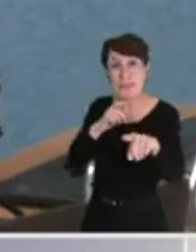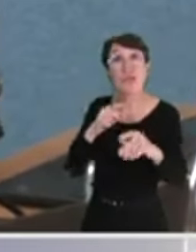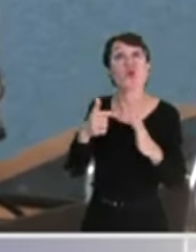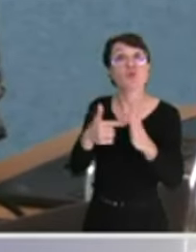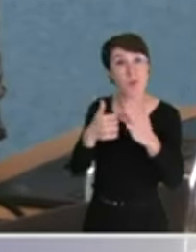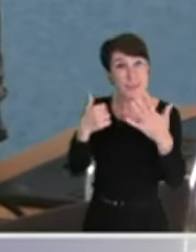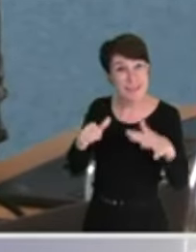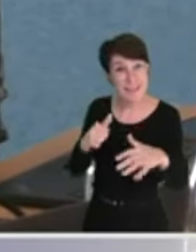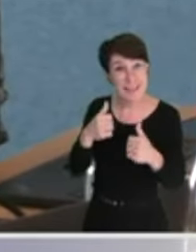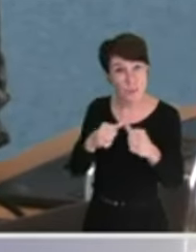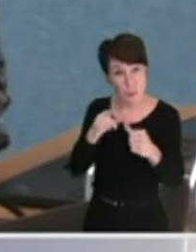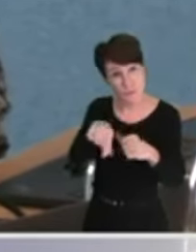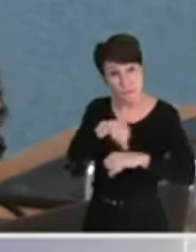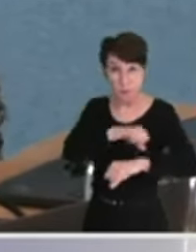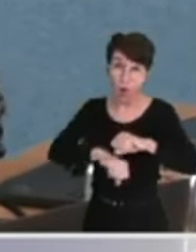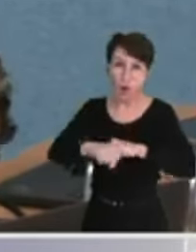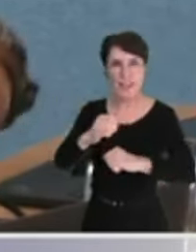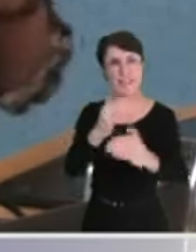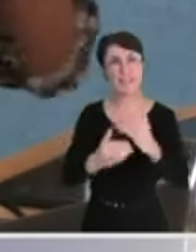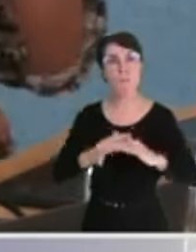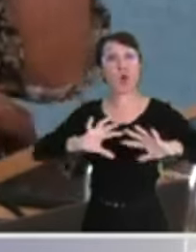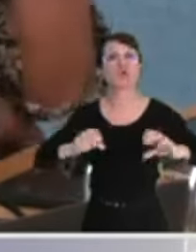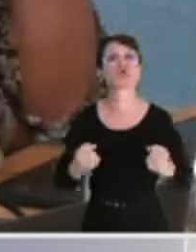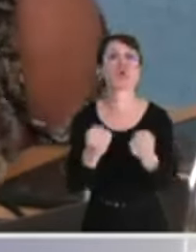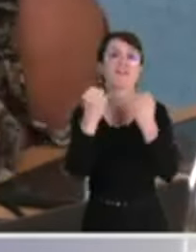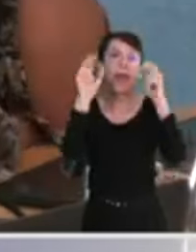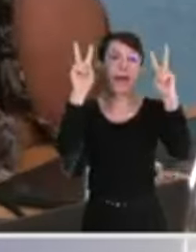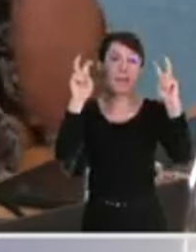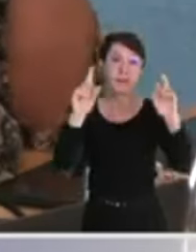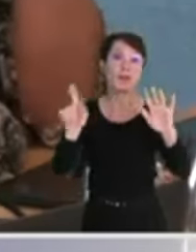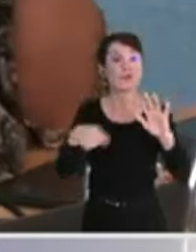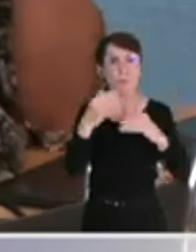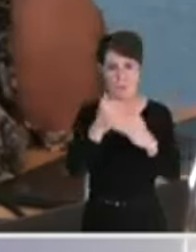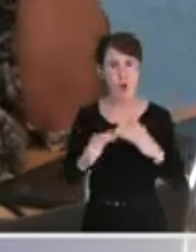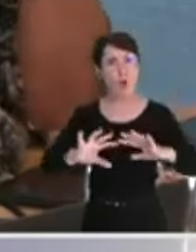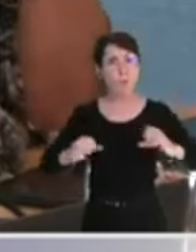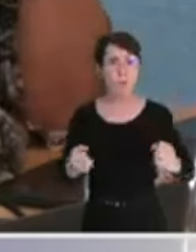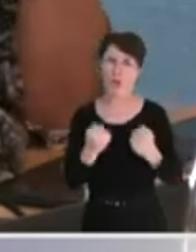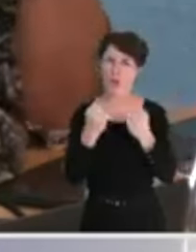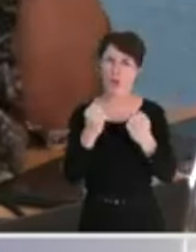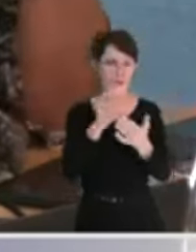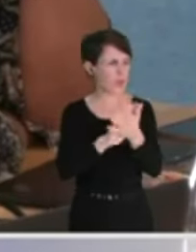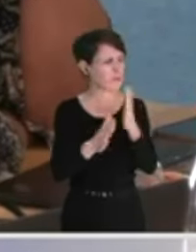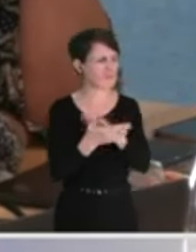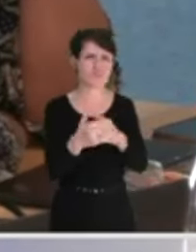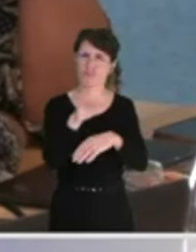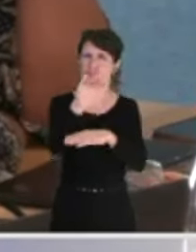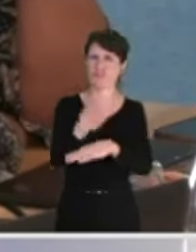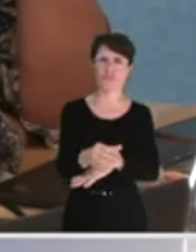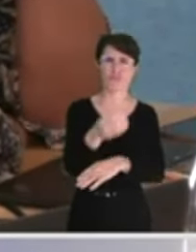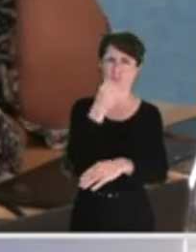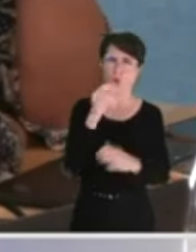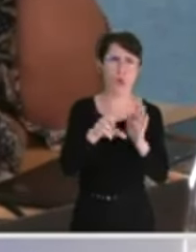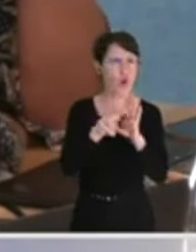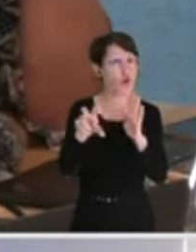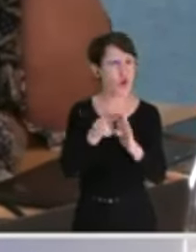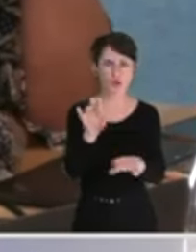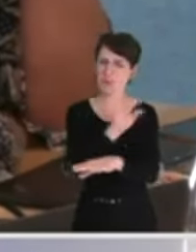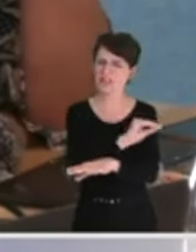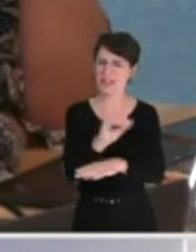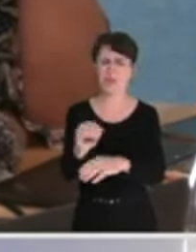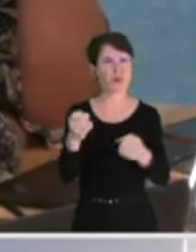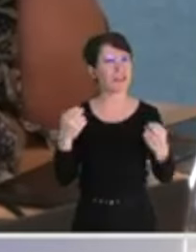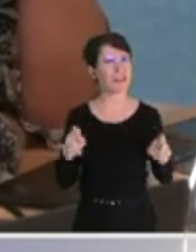sauvegarde qui devait d'ailleurs tout résoudre. Je rappelle qu'à ce moment-là, on mettait la ville à plat. On mettait la ville de